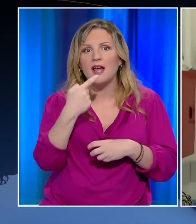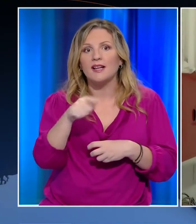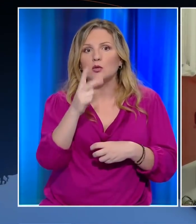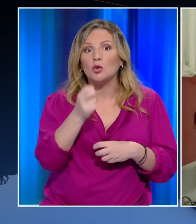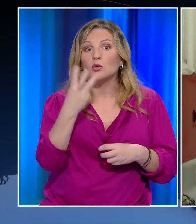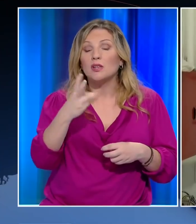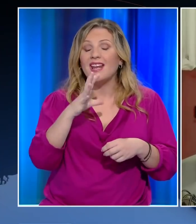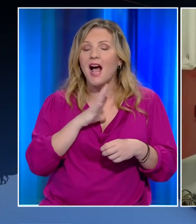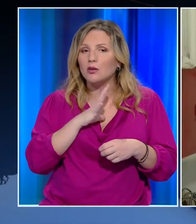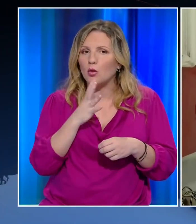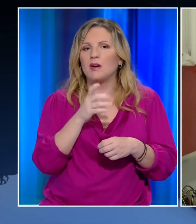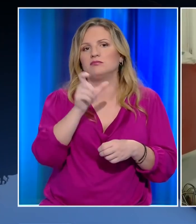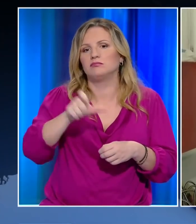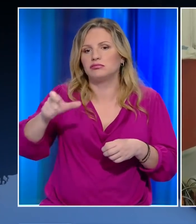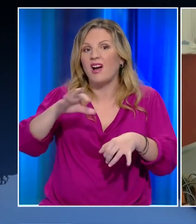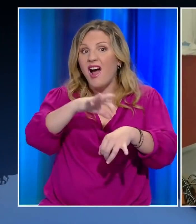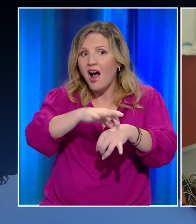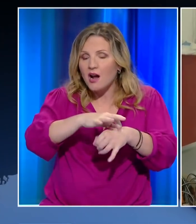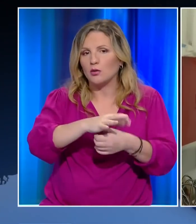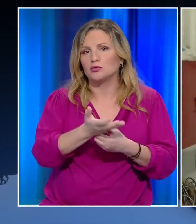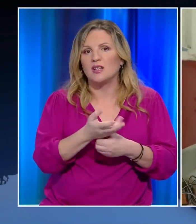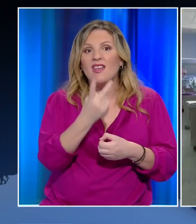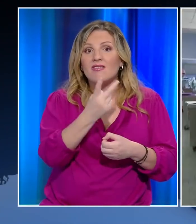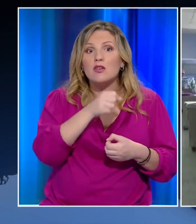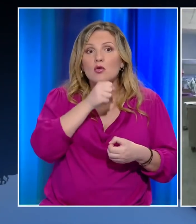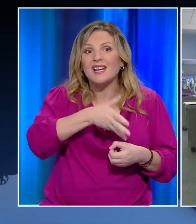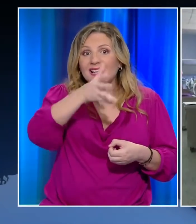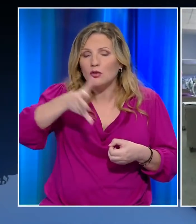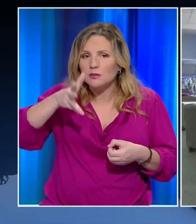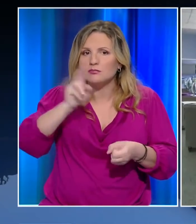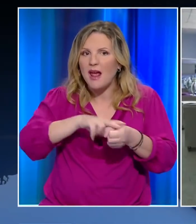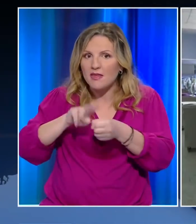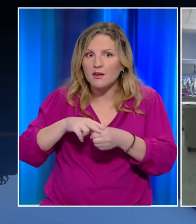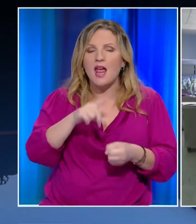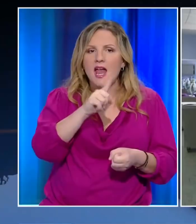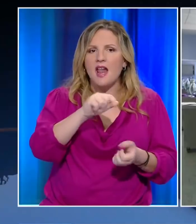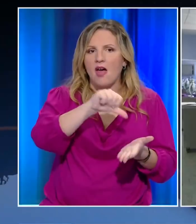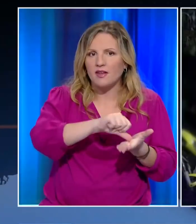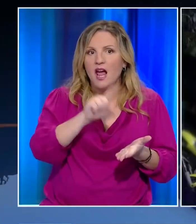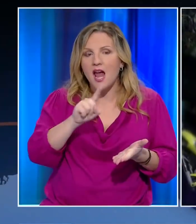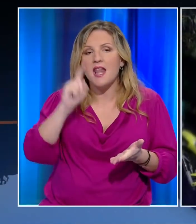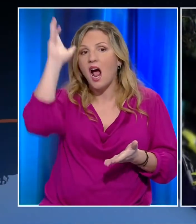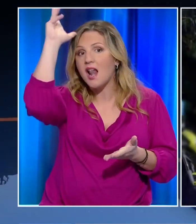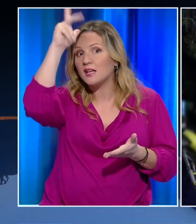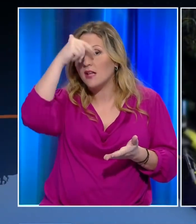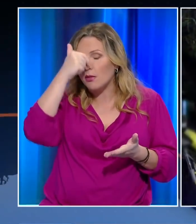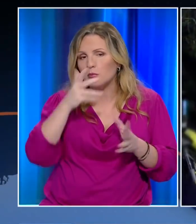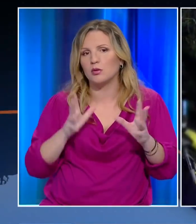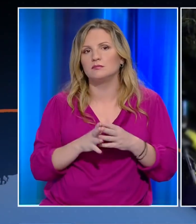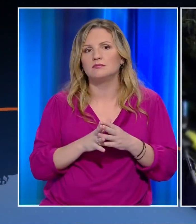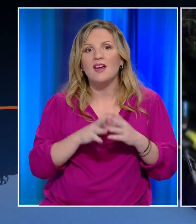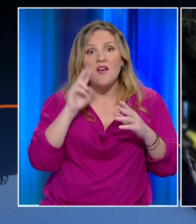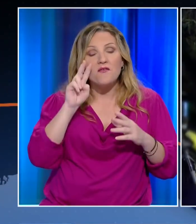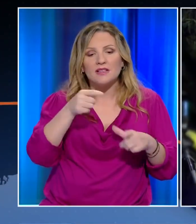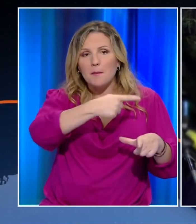κρούσματα. Δύο ηλικιωμένοι κατέληξαν σε Αθήνα και Αλεξανδρούπολη ανεβάζοντας το μακρύ κατάλογο των θυμάτων. Παρ' όλα αυτά, οι εικόνες